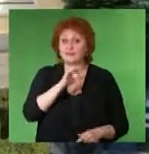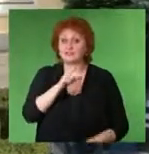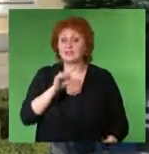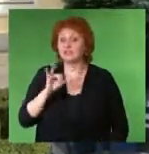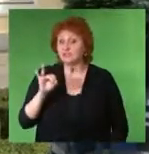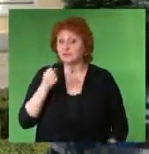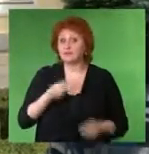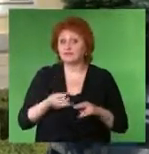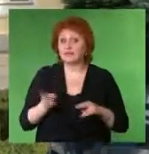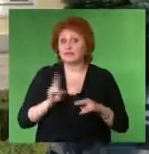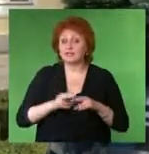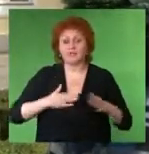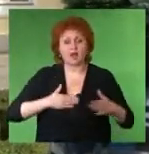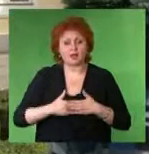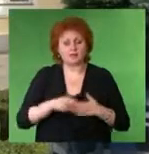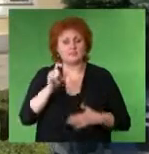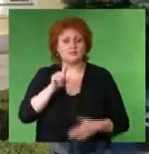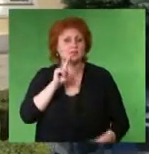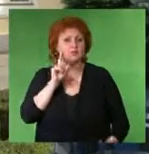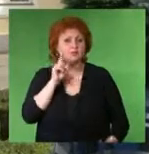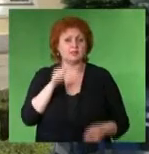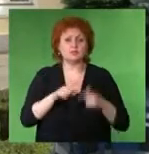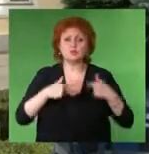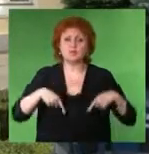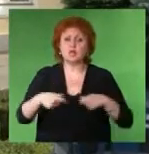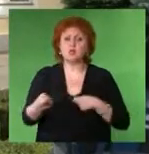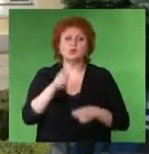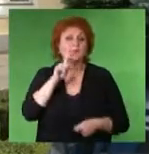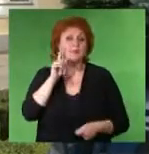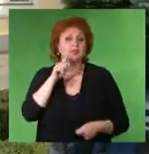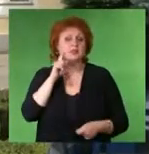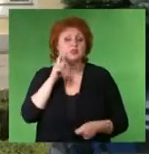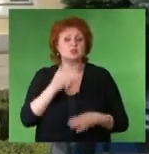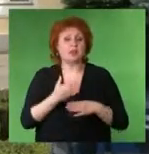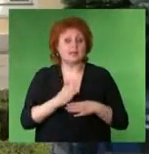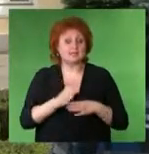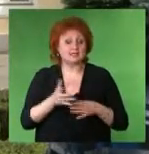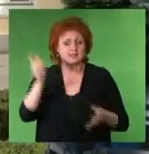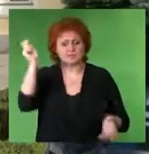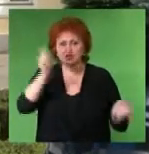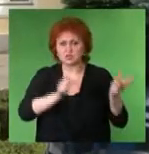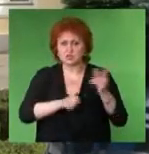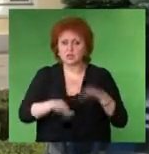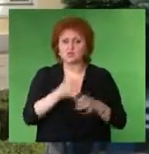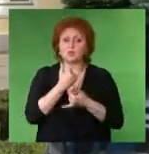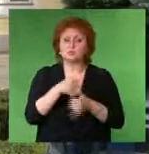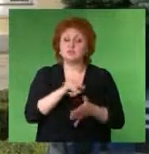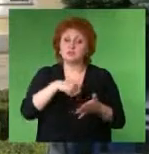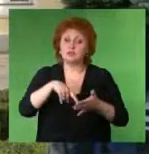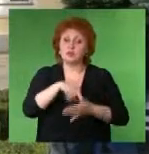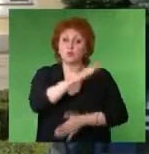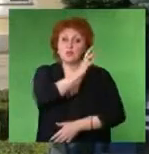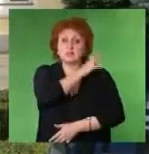патриархия Это активисты молодежных организаций, руководители молодежных отделов Съезжается в